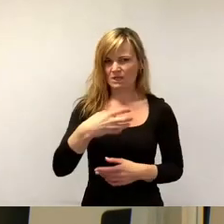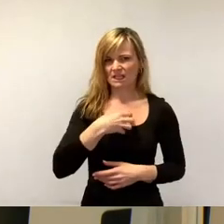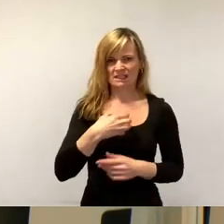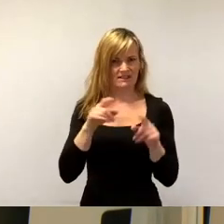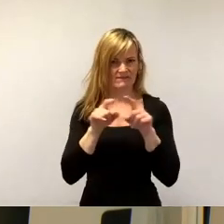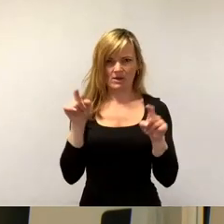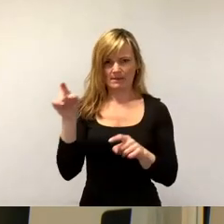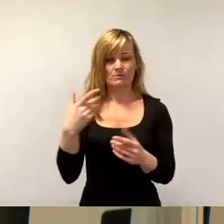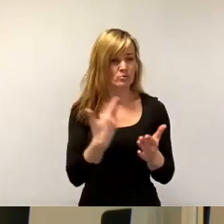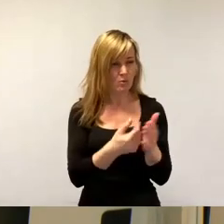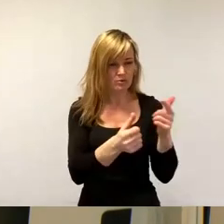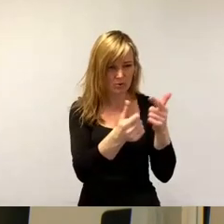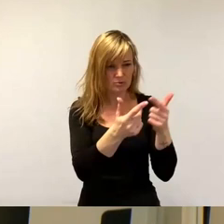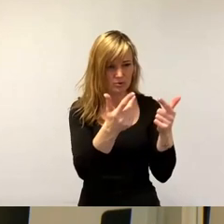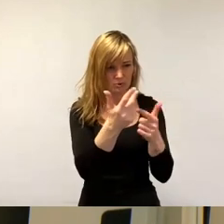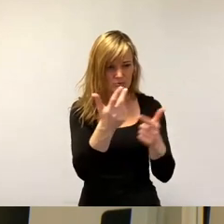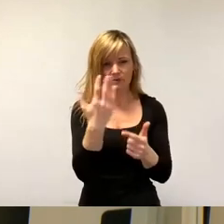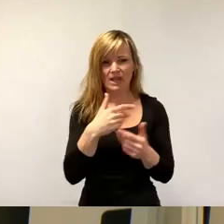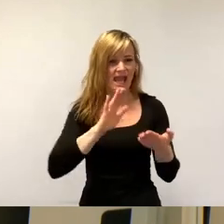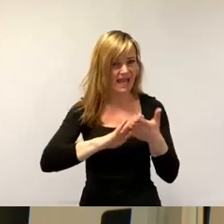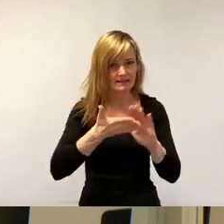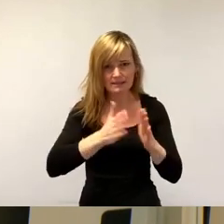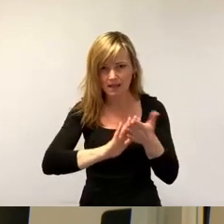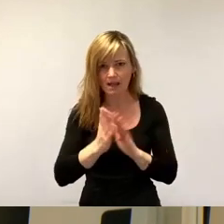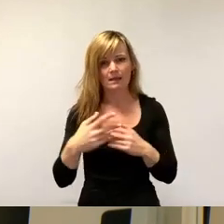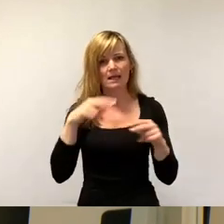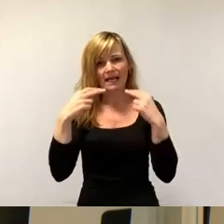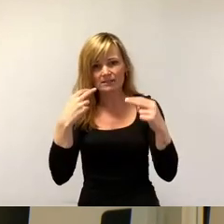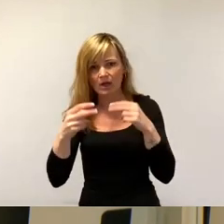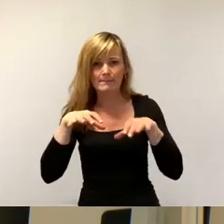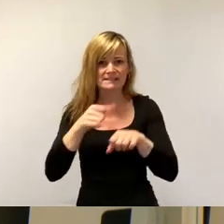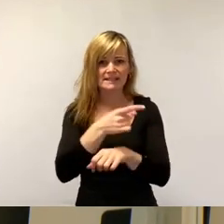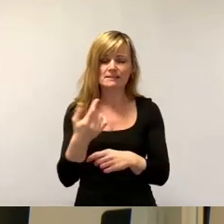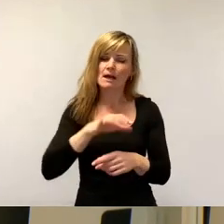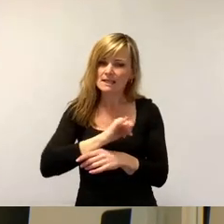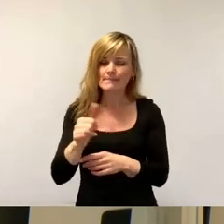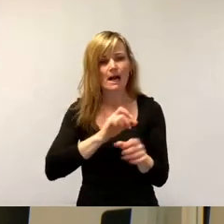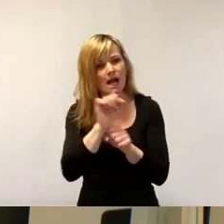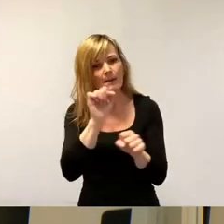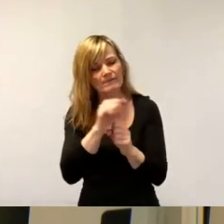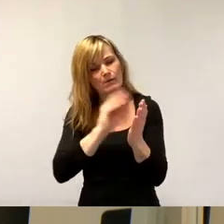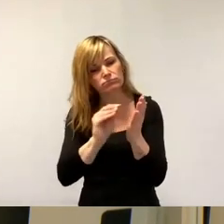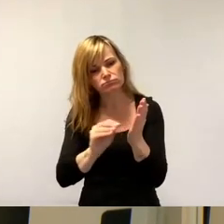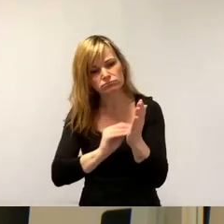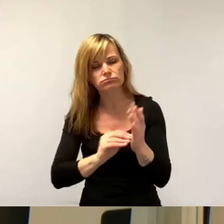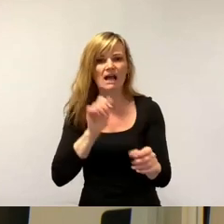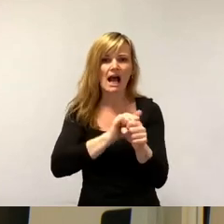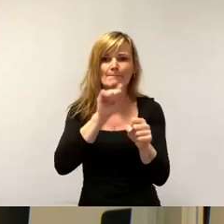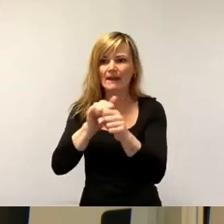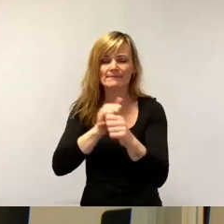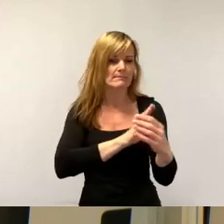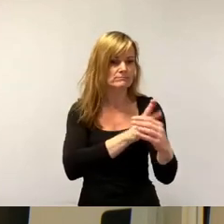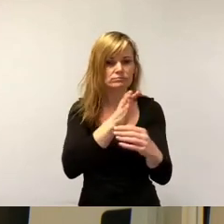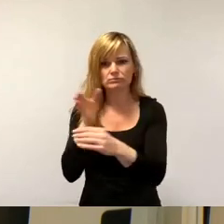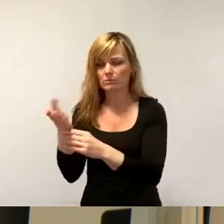das zieht sich durch bis zu Händlern und Gastronomen, die sich oft bürokratisch durch zahlreiche Ämter kämpfen müssen. Und Dresden braucht globale